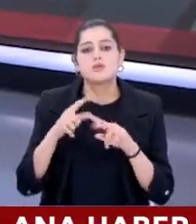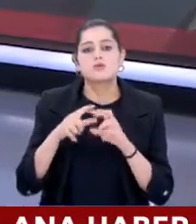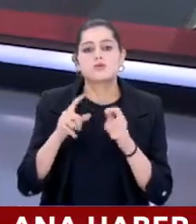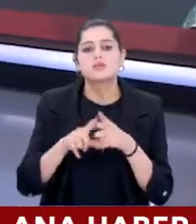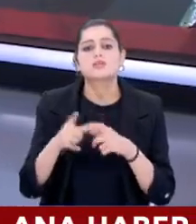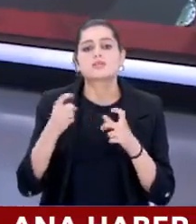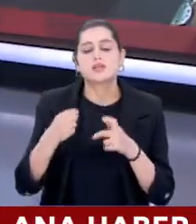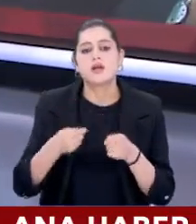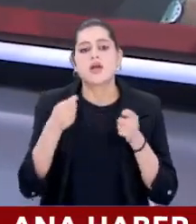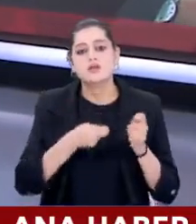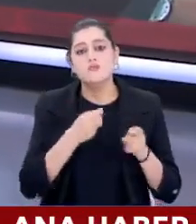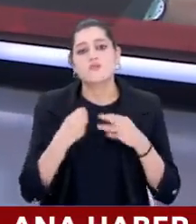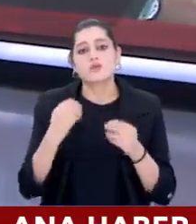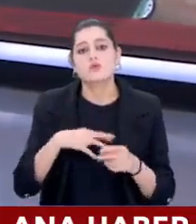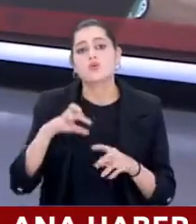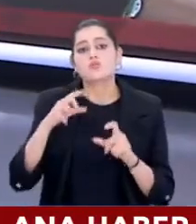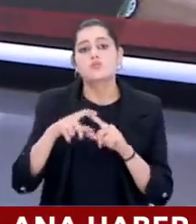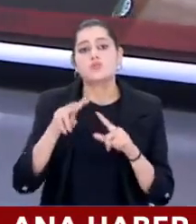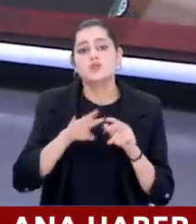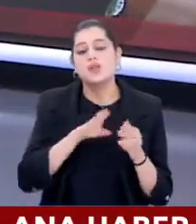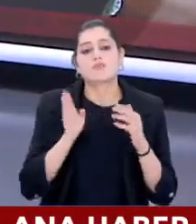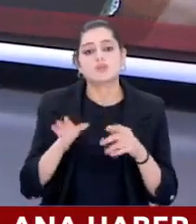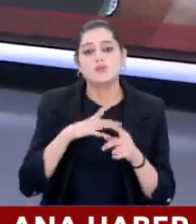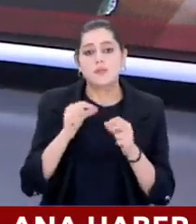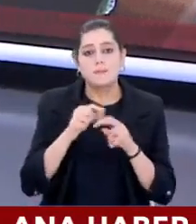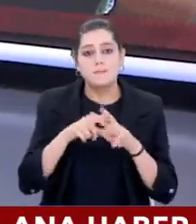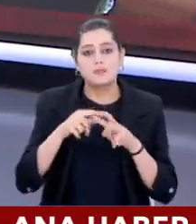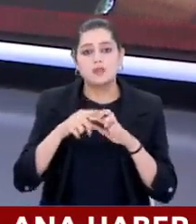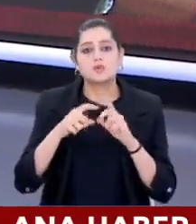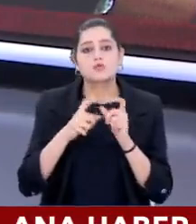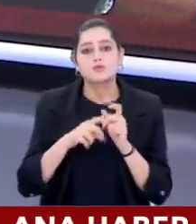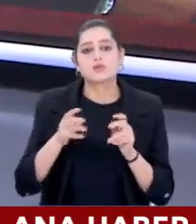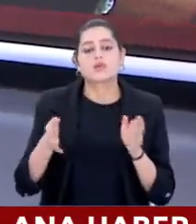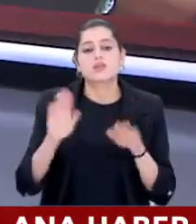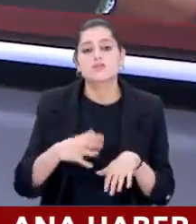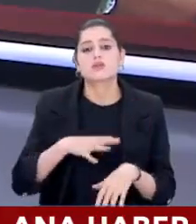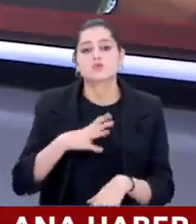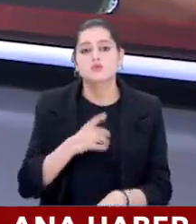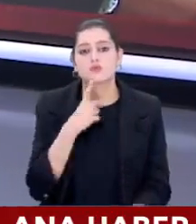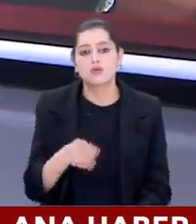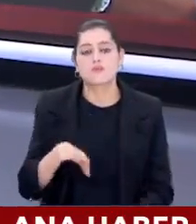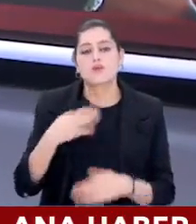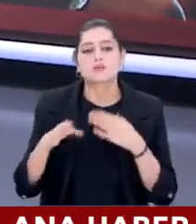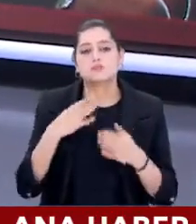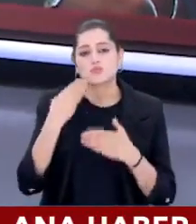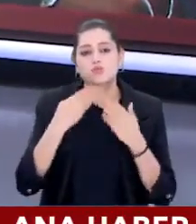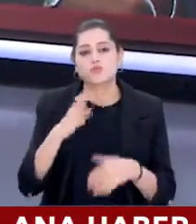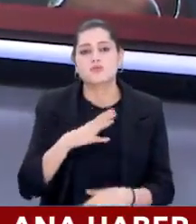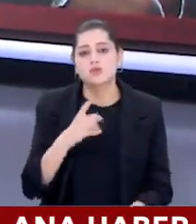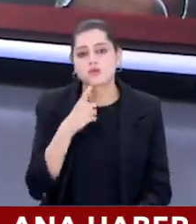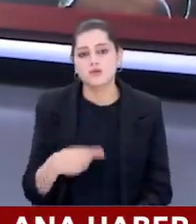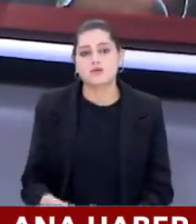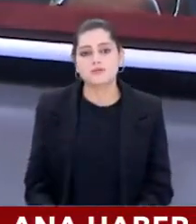eğitimi alıyor. Hedef Putin'in müttefiki Belarus lideri Lukashenko'yu devirmek. İddia şu bazı muhalif isimler var.